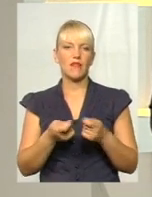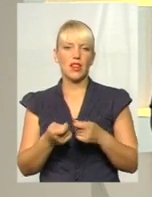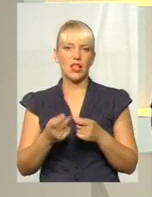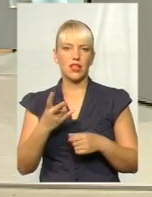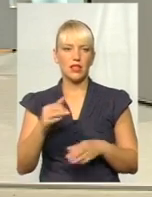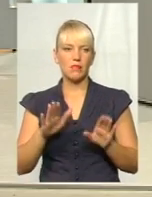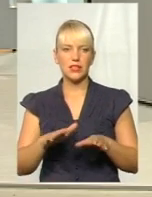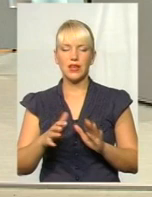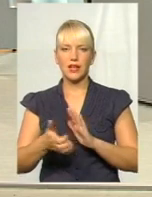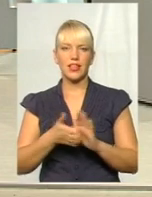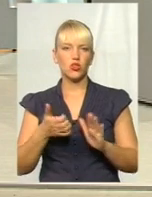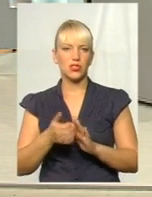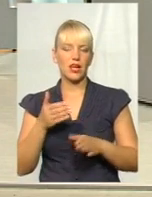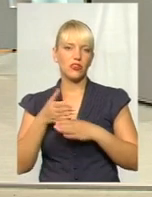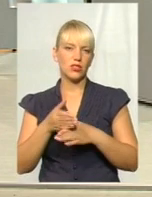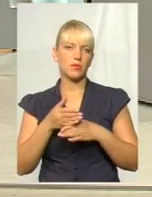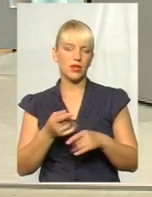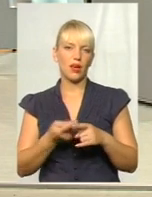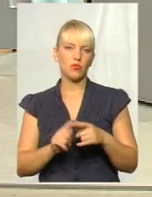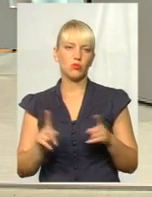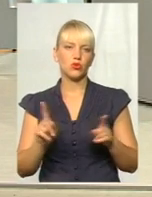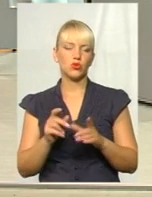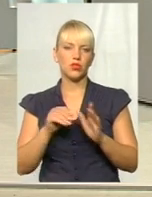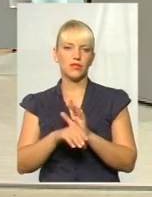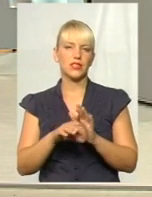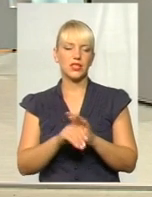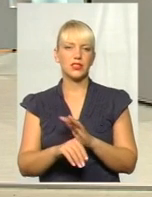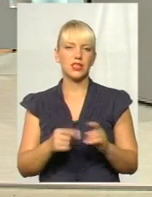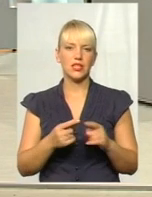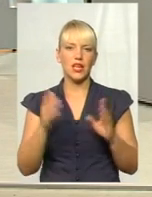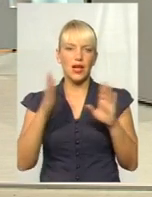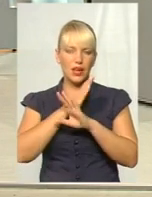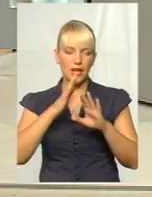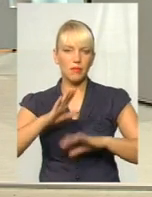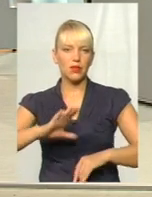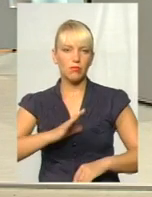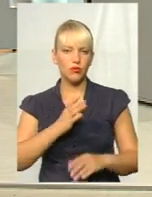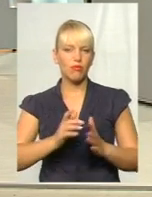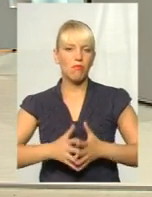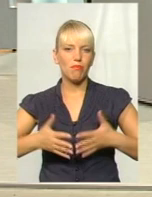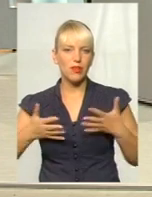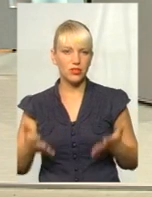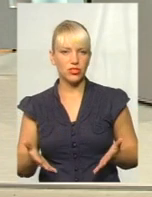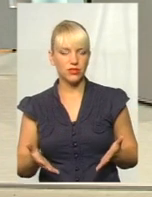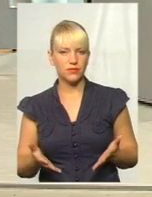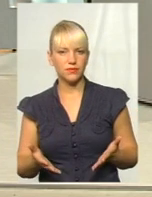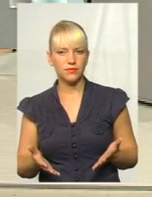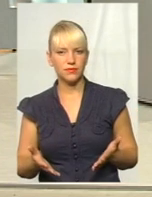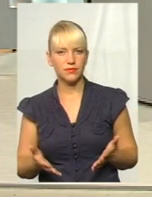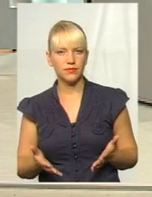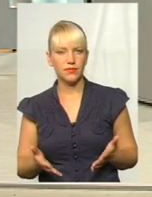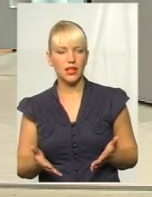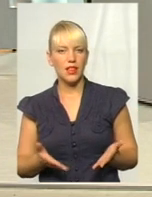недостатньо сприяє тому, щоб інвестиційний клімат був більш такий